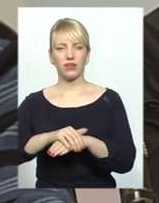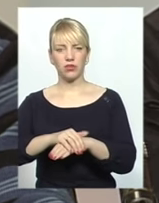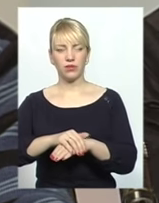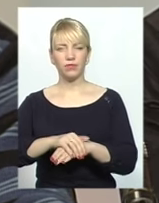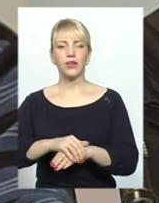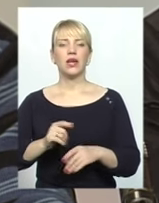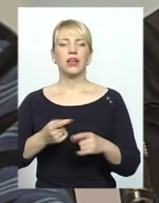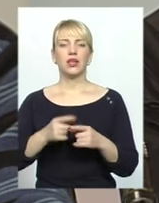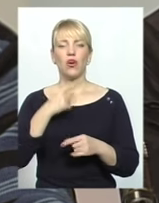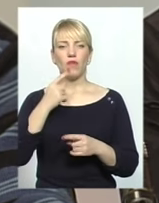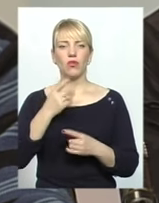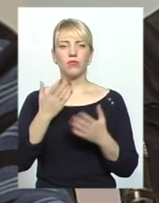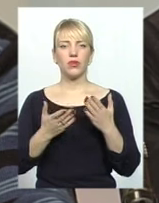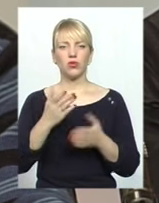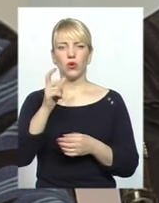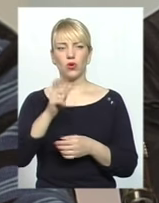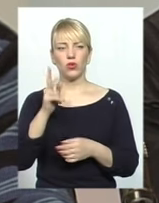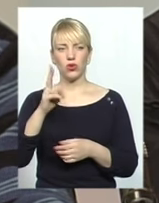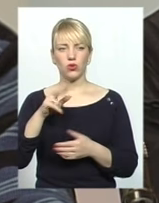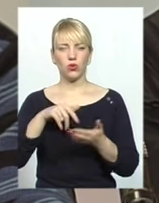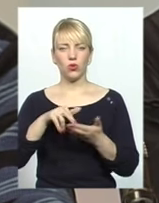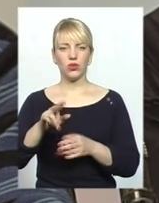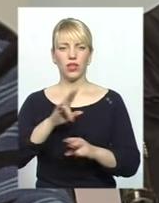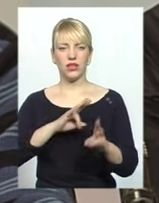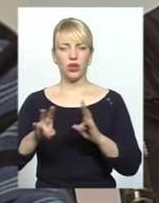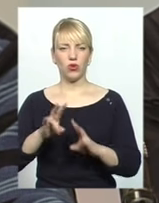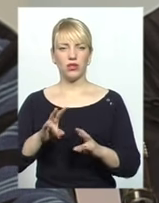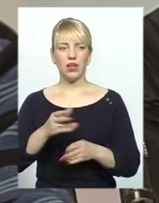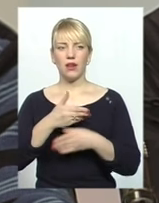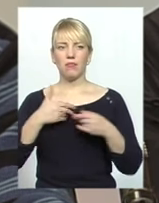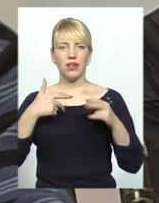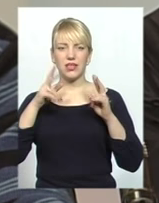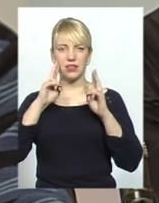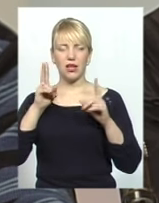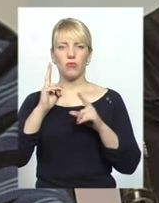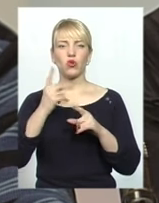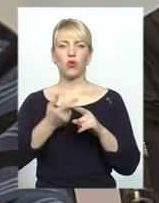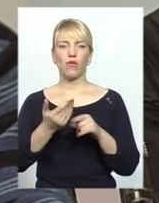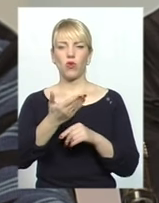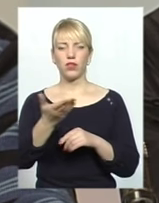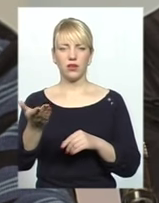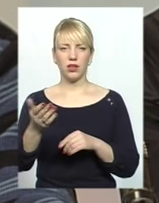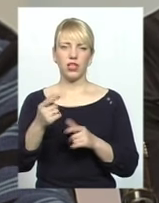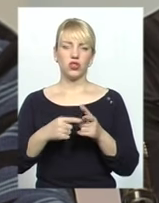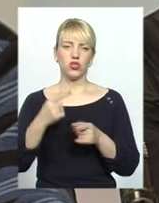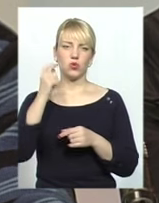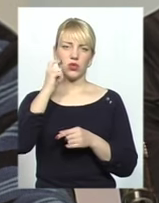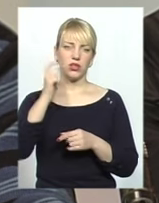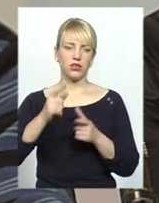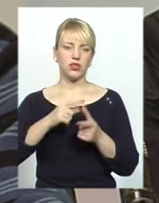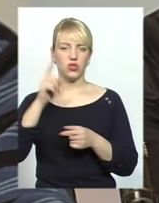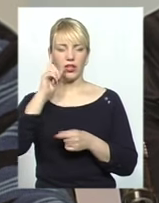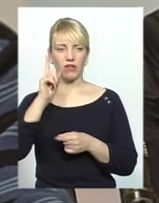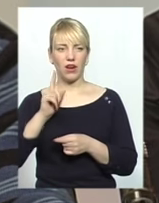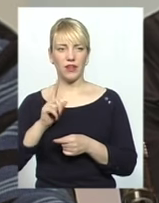ті люди, які коять терори, ми не бачимо, хто вони. Чи вони українці, чи вони євреї, чи